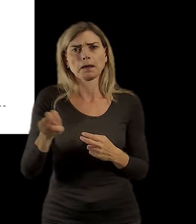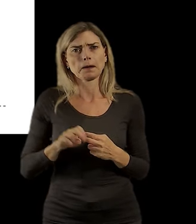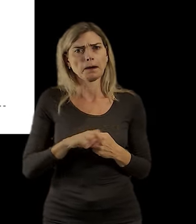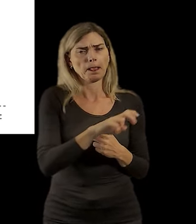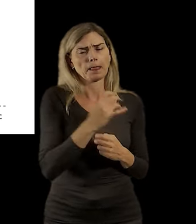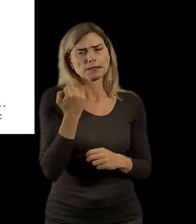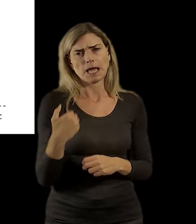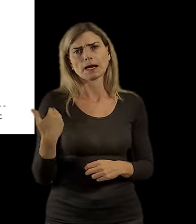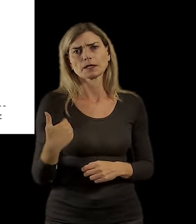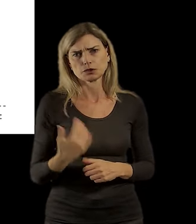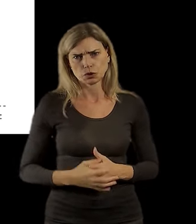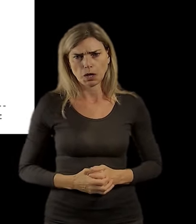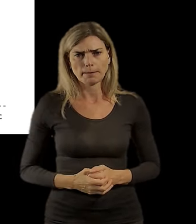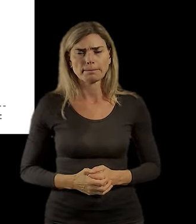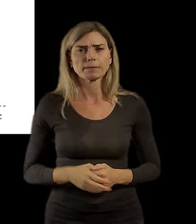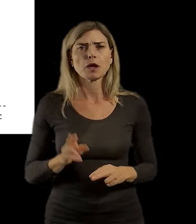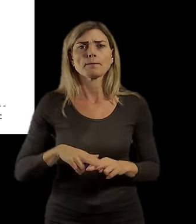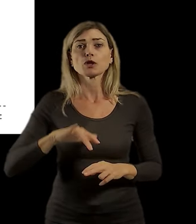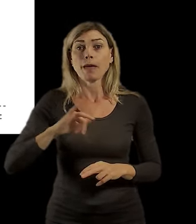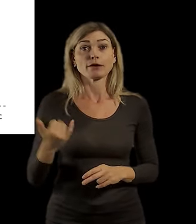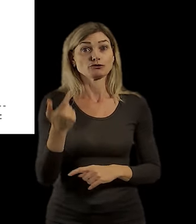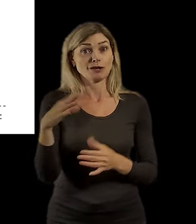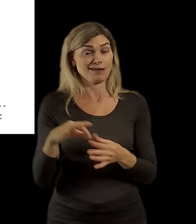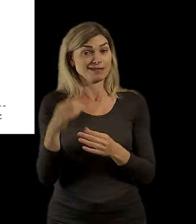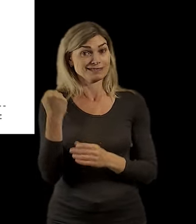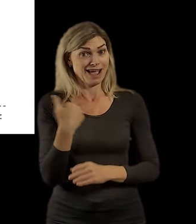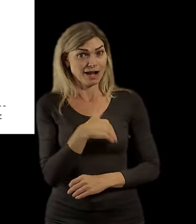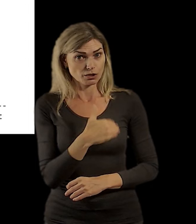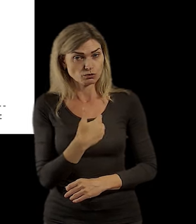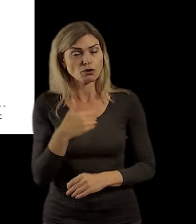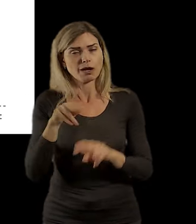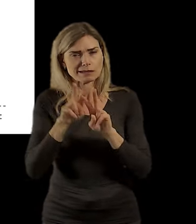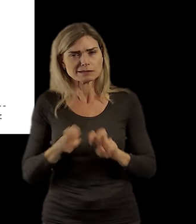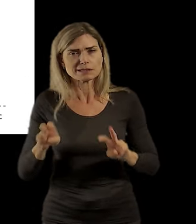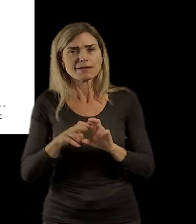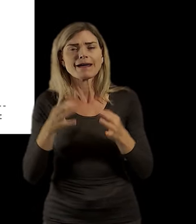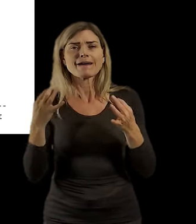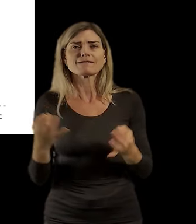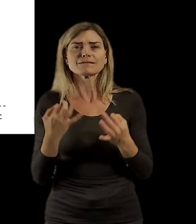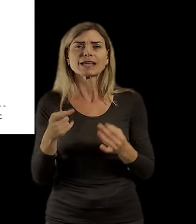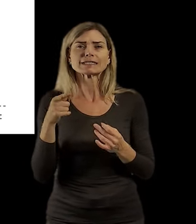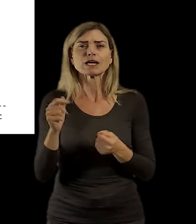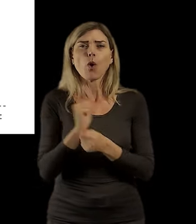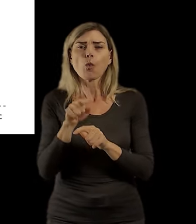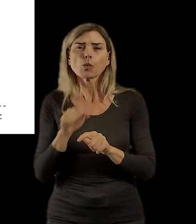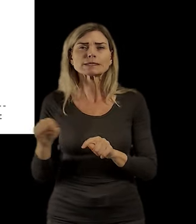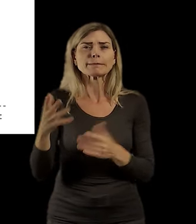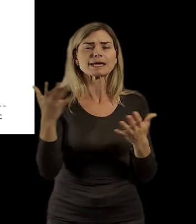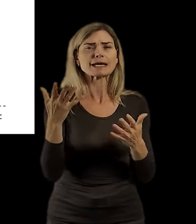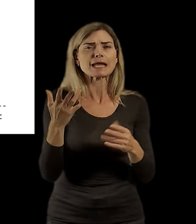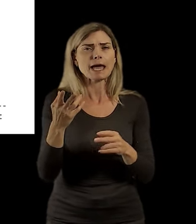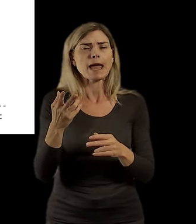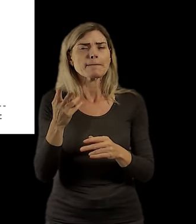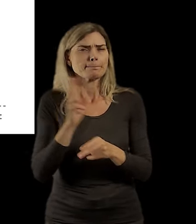školy. Pak jsme se opět zaměřili na vymezíní těch rizikových území. Území s